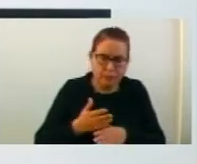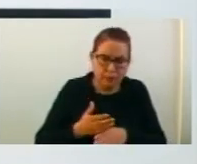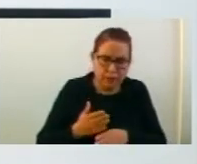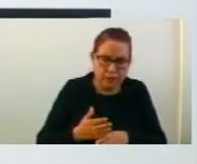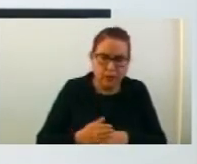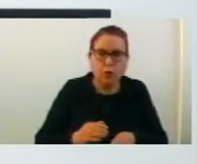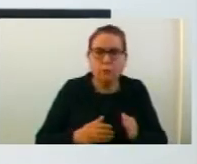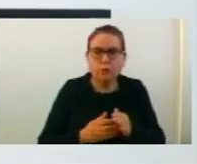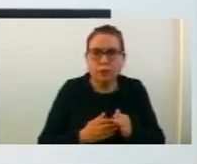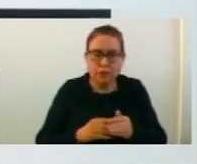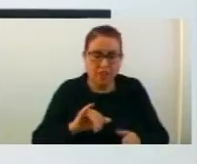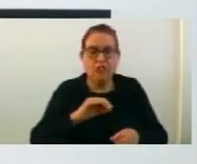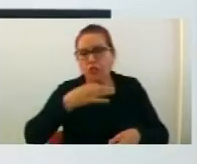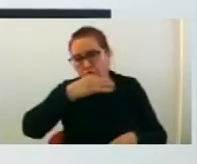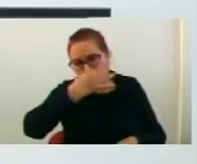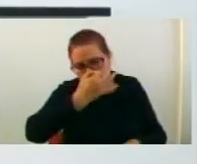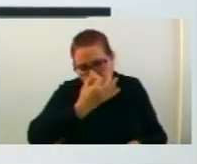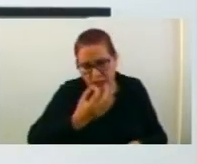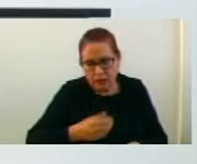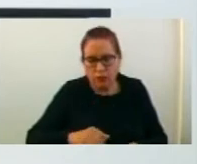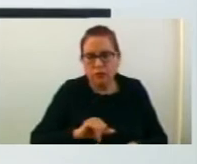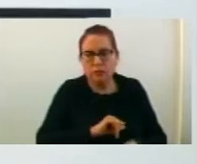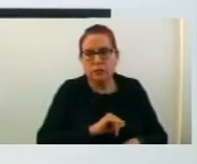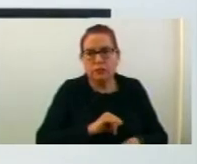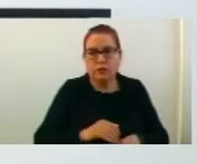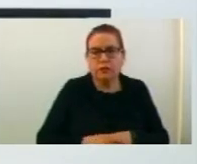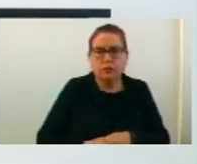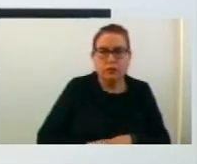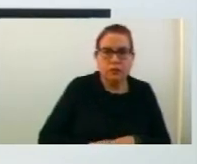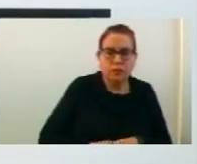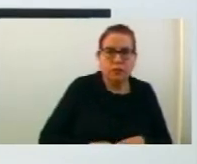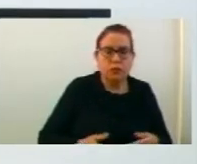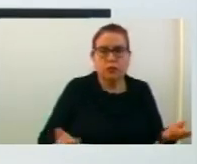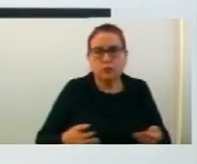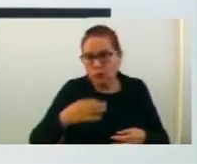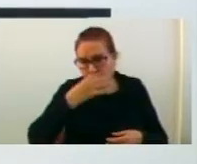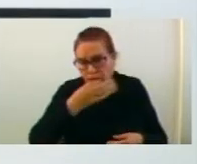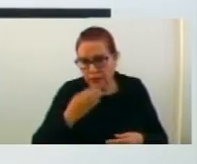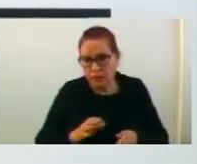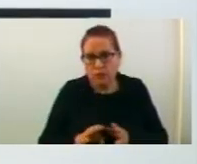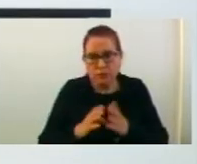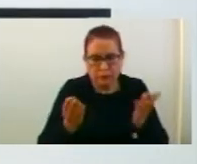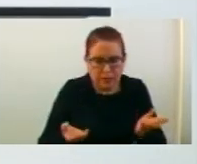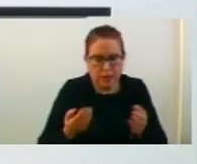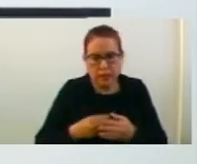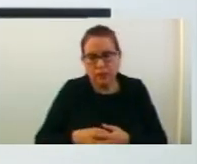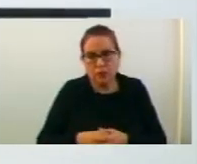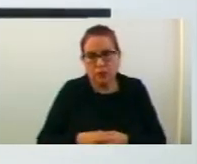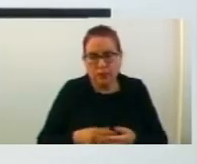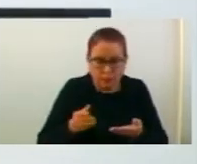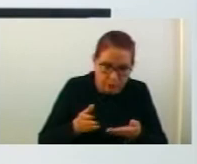потребите којим се, доколку ги има за одредена книга, за одредено списание весник во